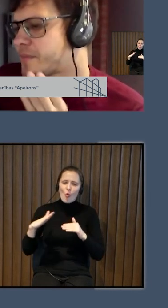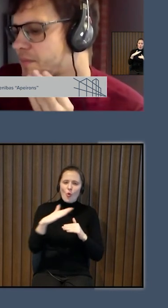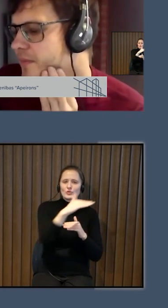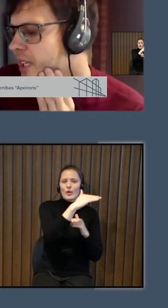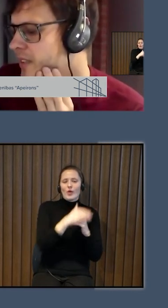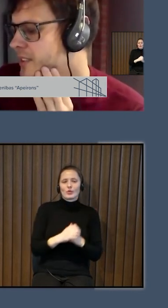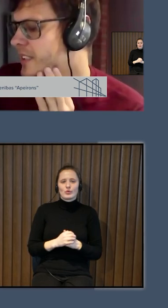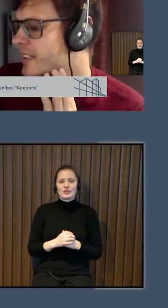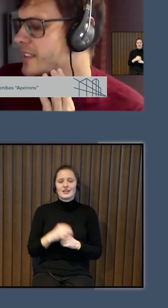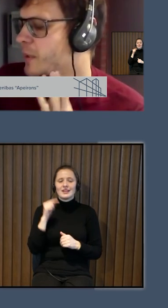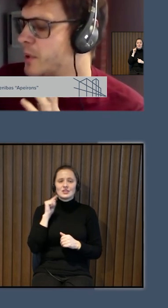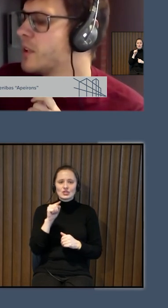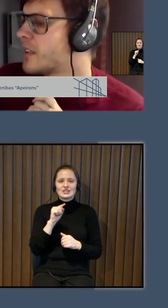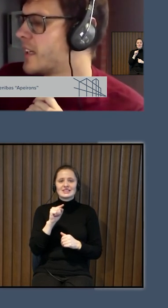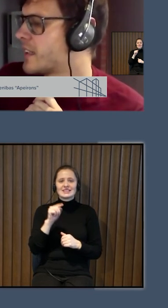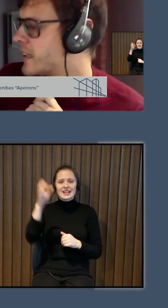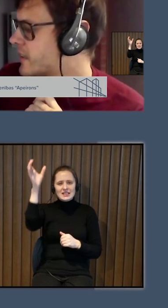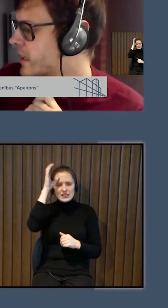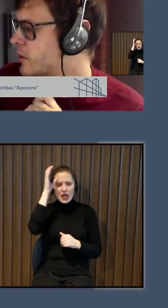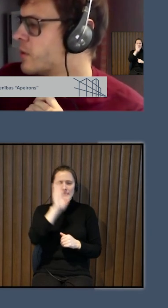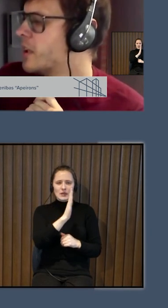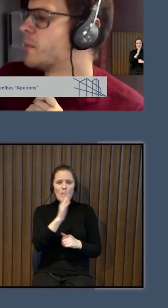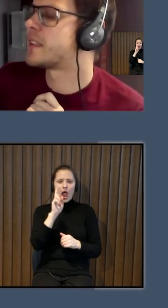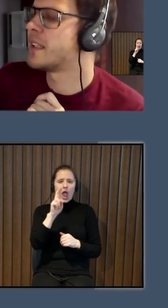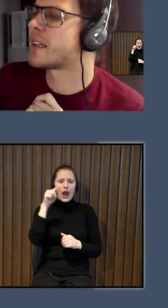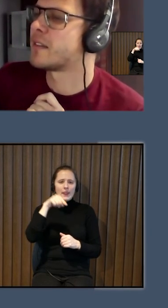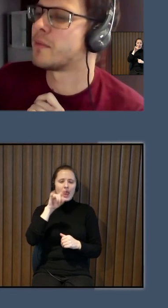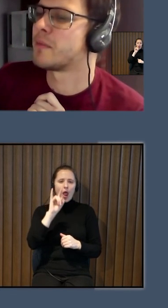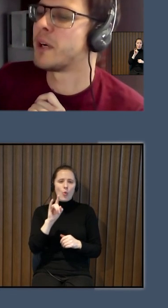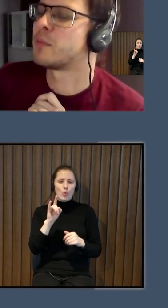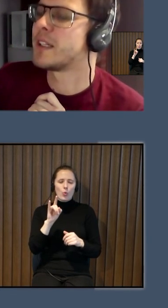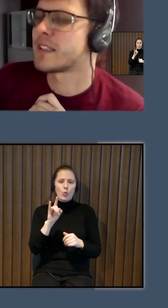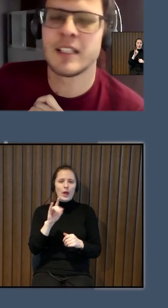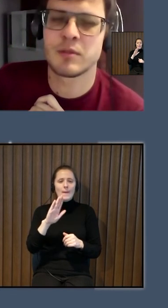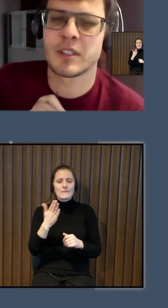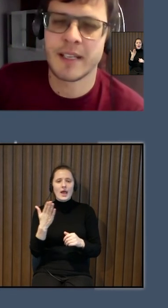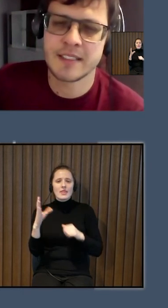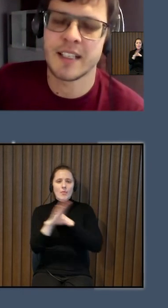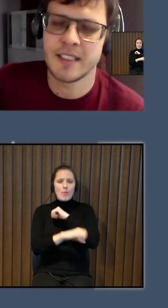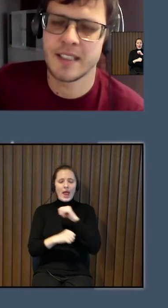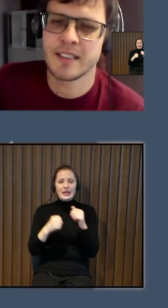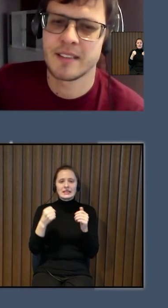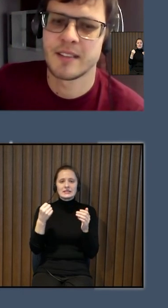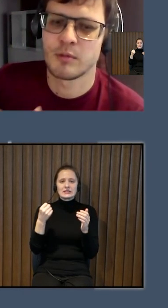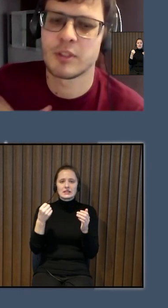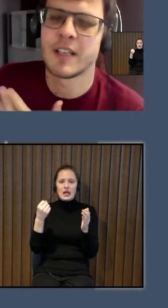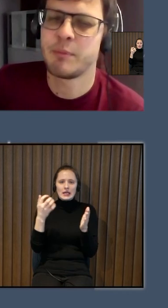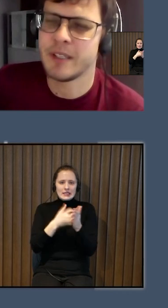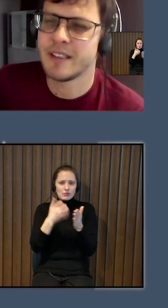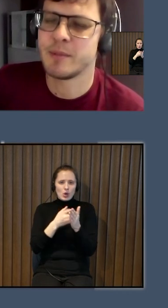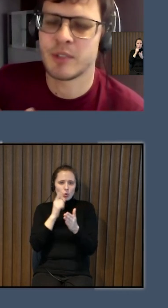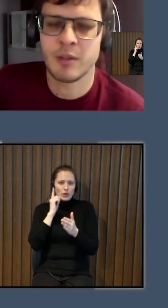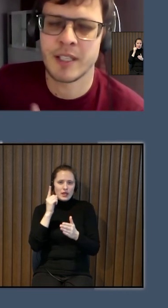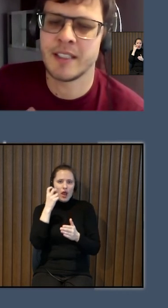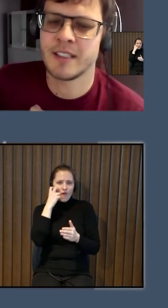te zinātnes kā bibliotēka, RTU, bet tiek beigu beigās lietota vecā ieeja, kurai